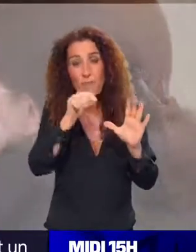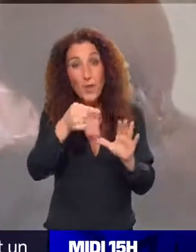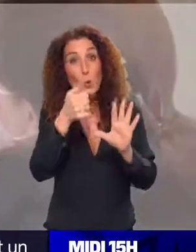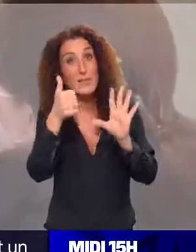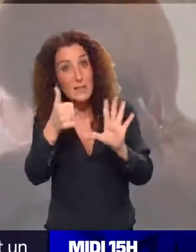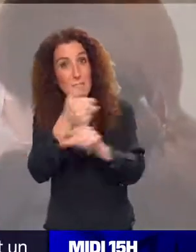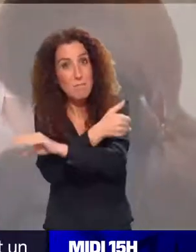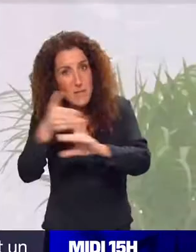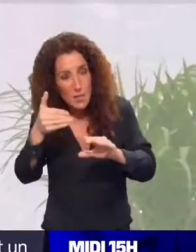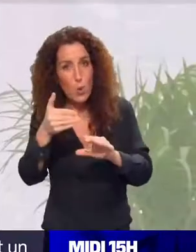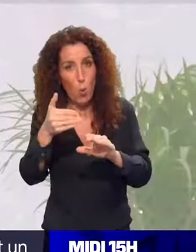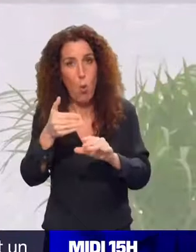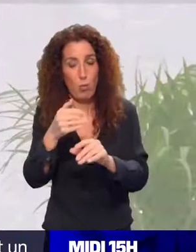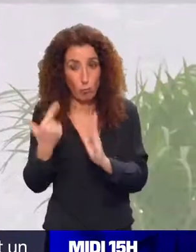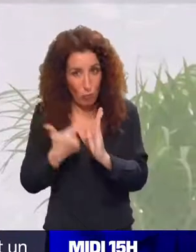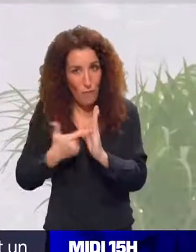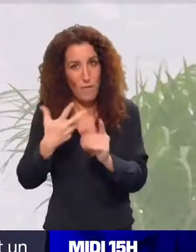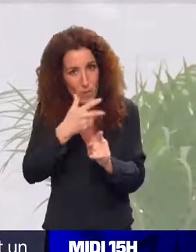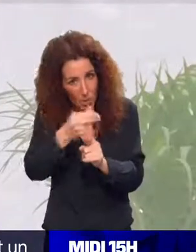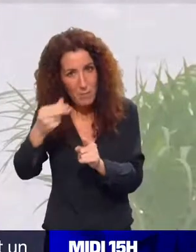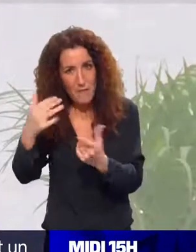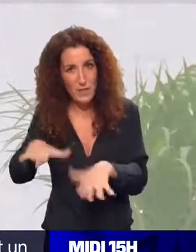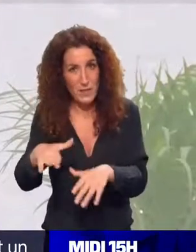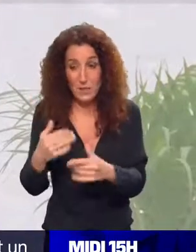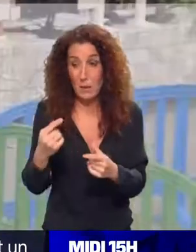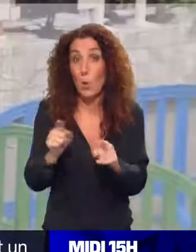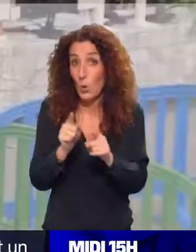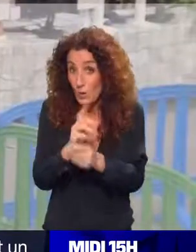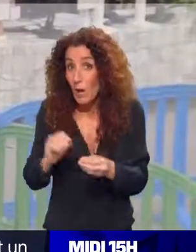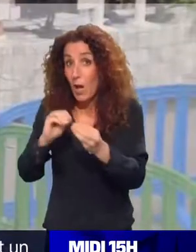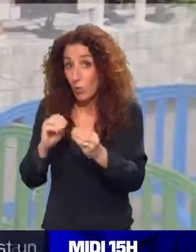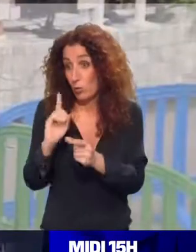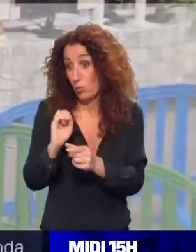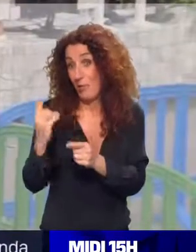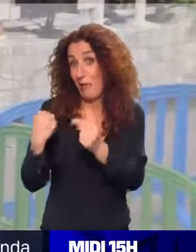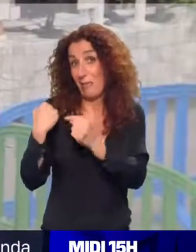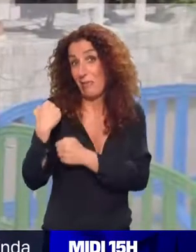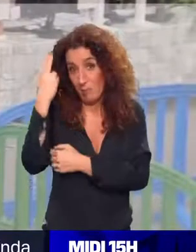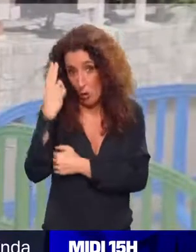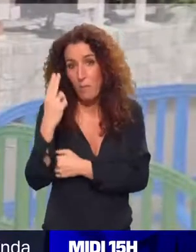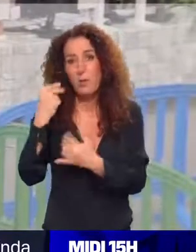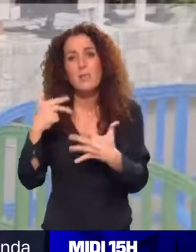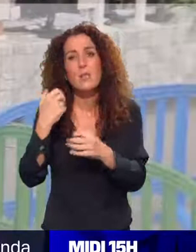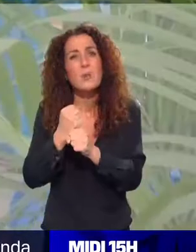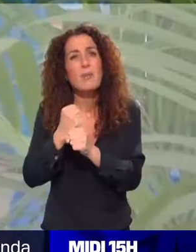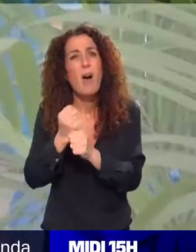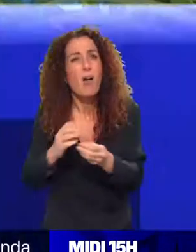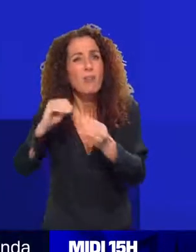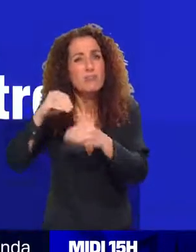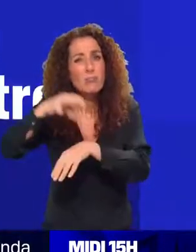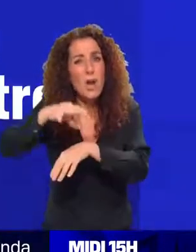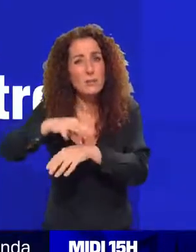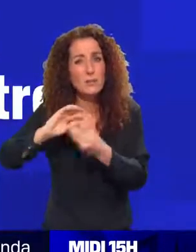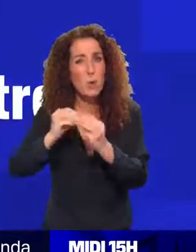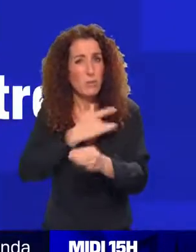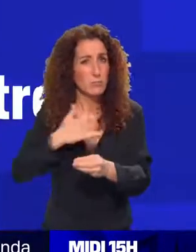Les plus de 18 ans présentant des comorbidités peuvent se faire vacciner depuis ce week-end. Et ce qu'il faut connaître à présent avec vous, Fanny Wegscheider, bientôt 1 Français sur 4